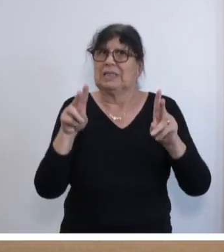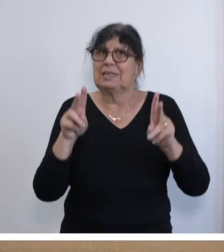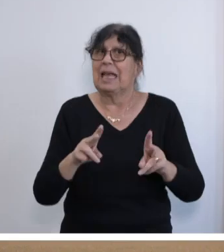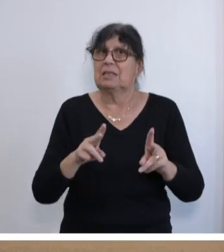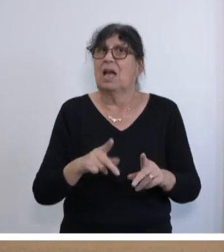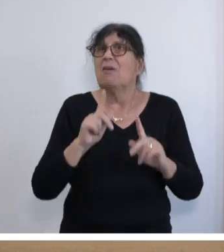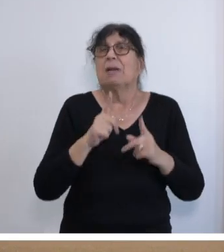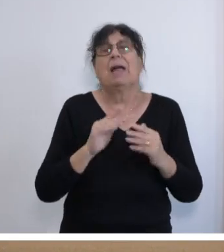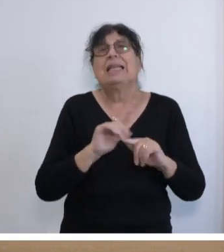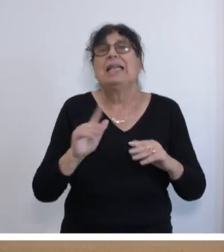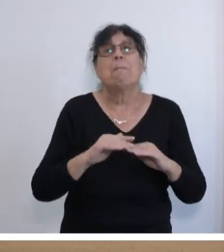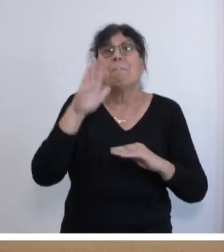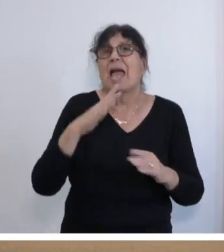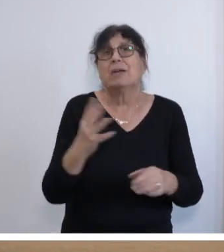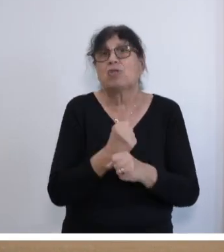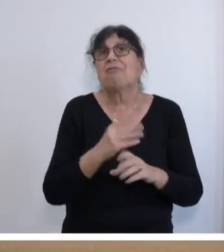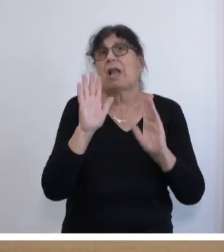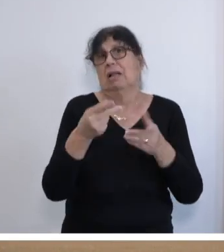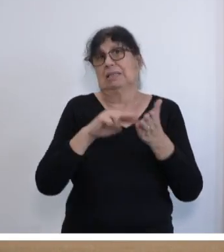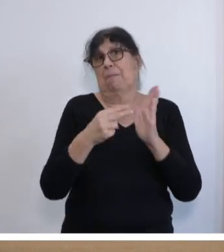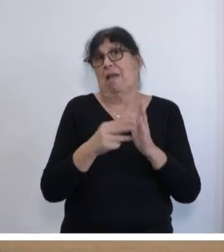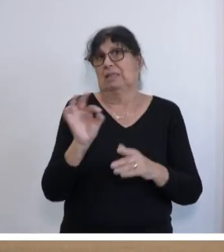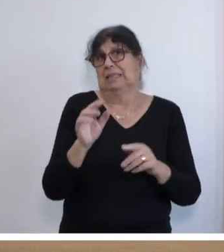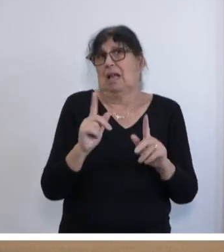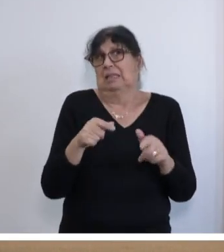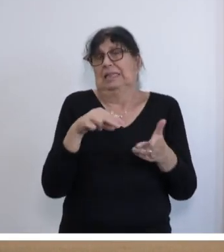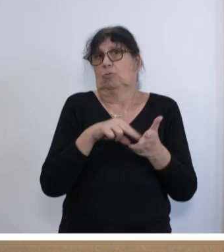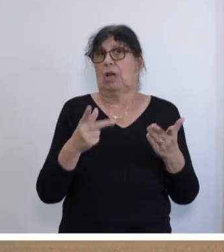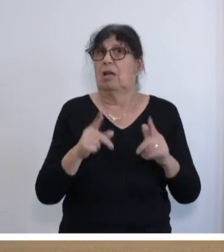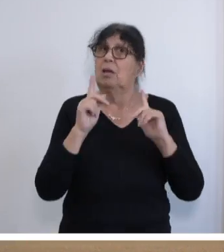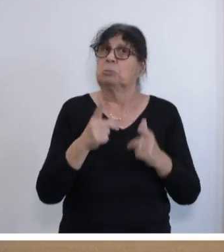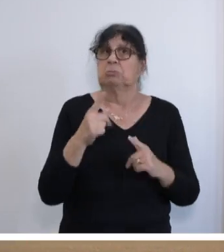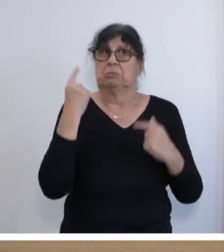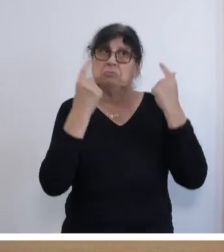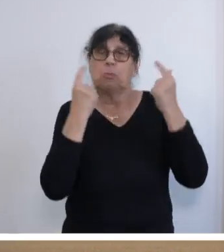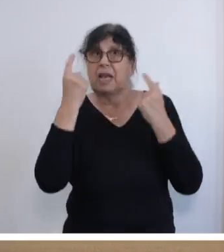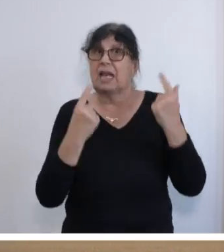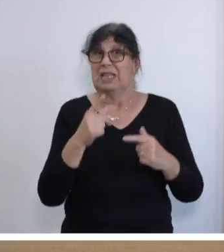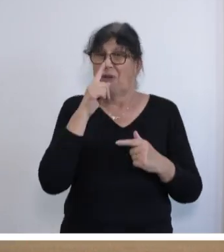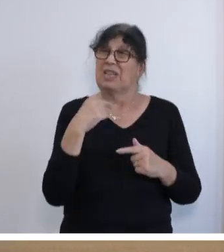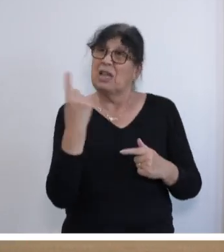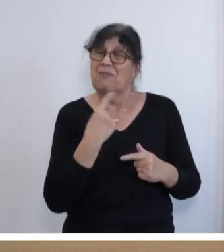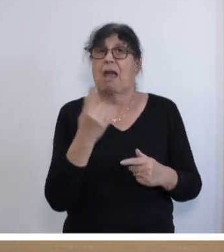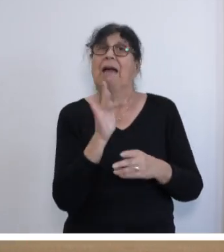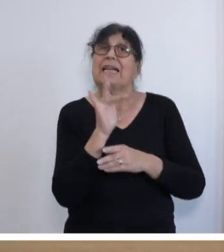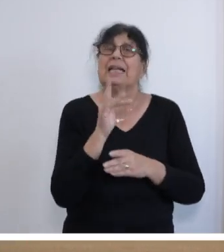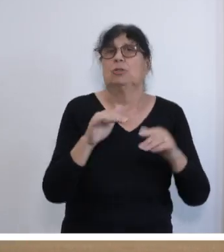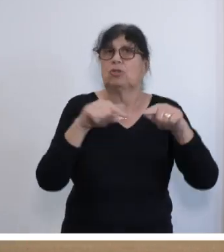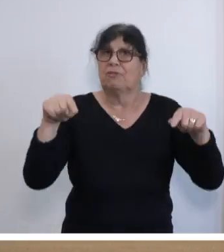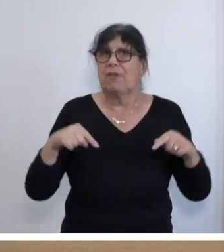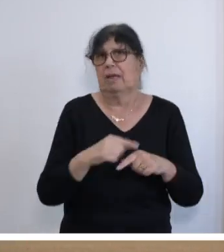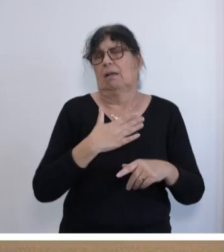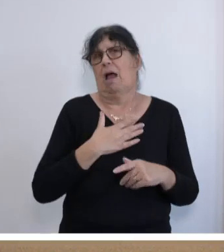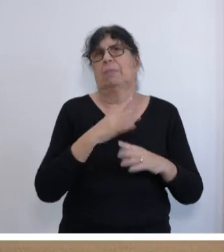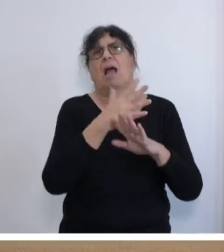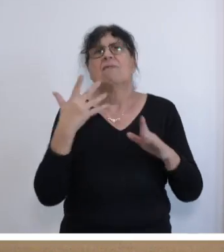man nicht mehr erreichen können, als das, was eh vorgesehen ist an dieser Stelle. Und dann muss man sich fragen, wenn wir doch diese kritischen Flächen haben, wenn wir die Waldflächen